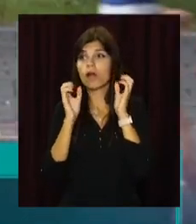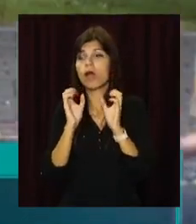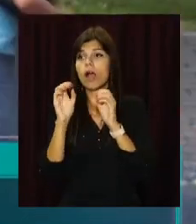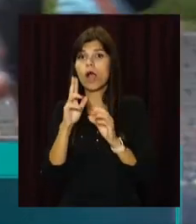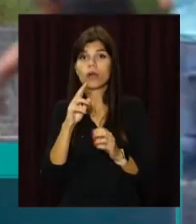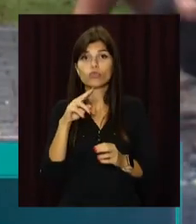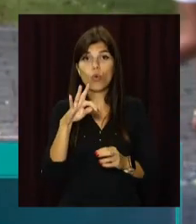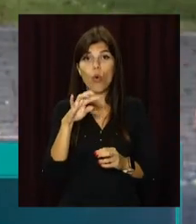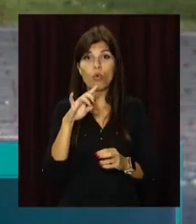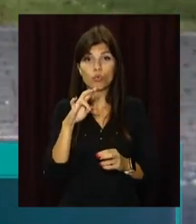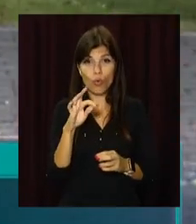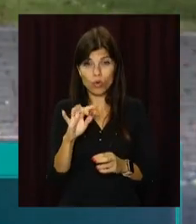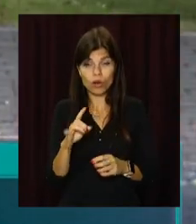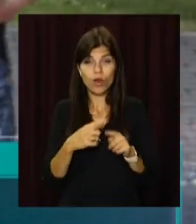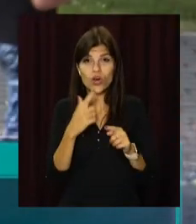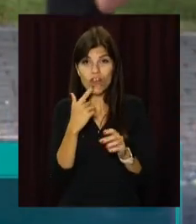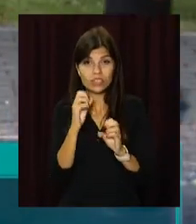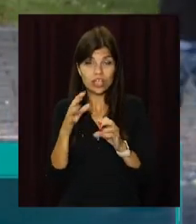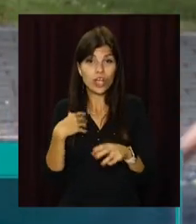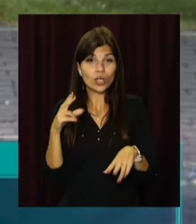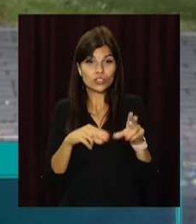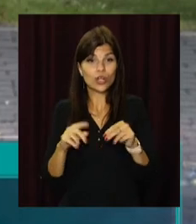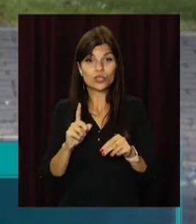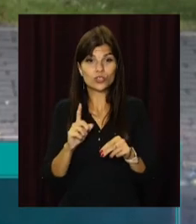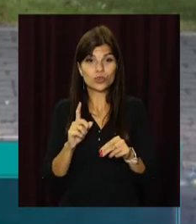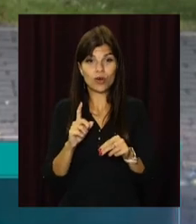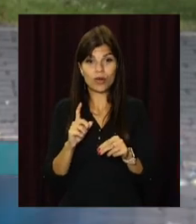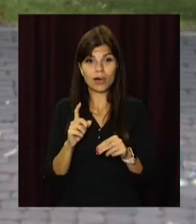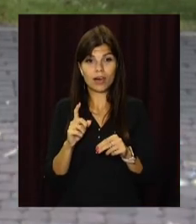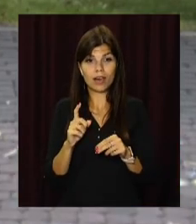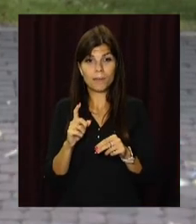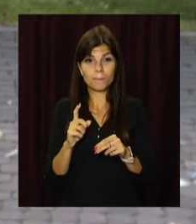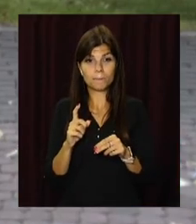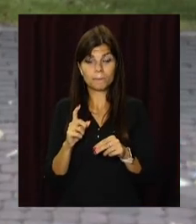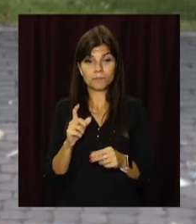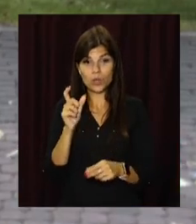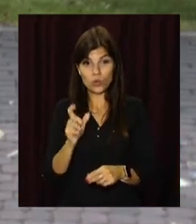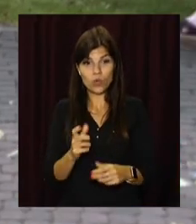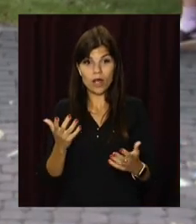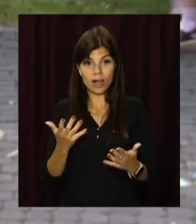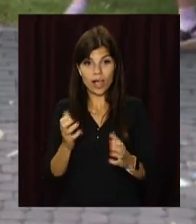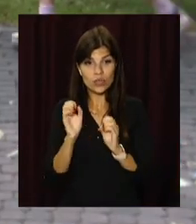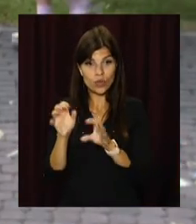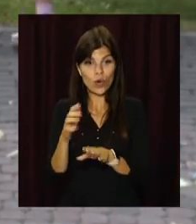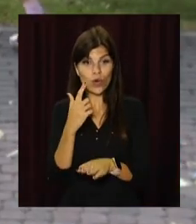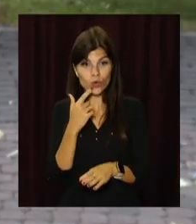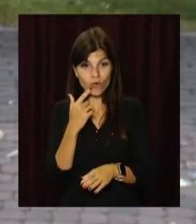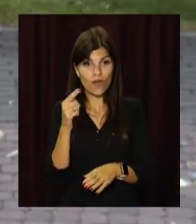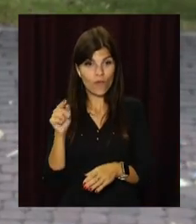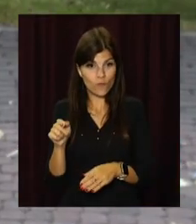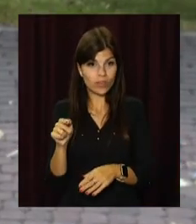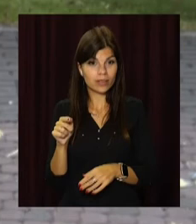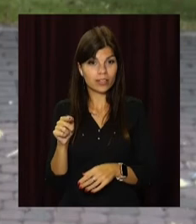дають крові. Я вважаю, що донори, ті люди, які дають крові, вони